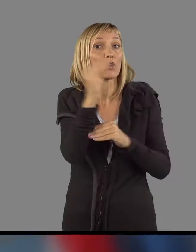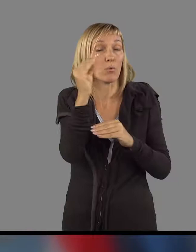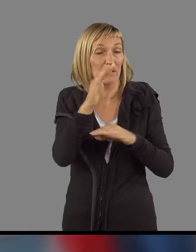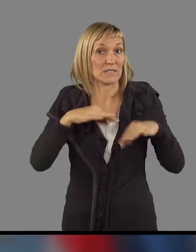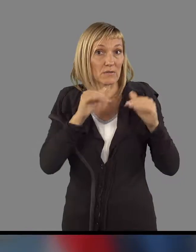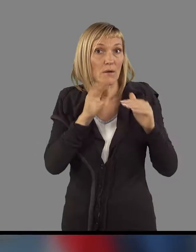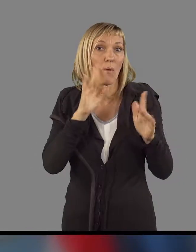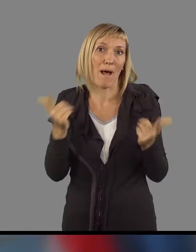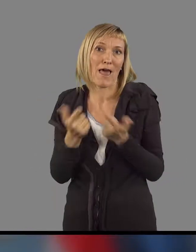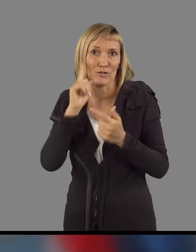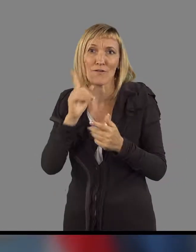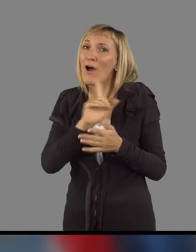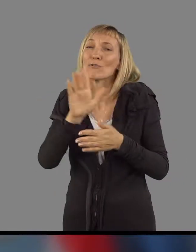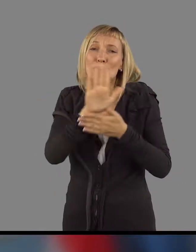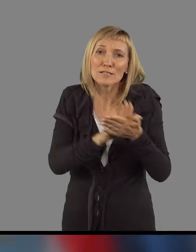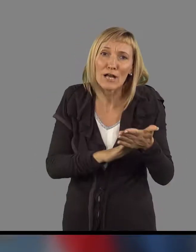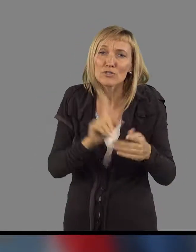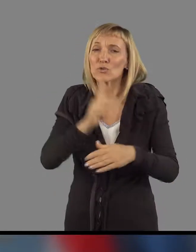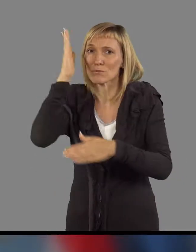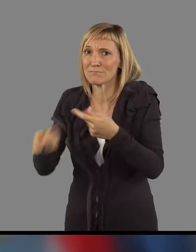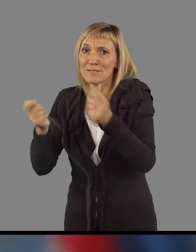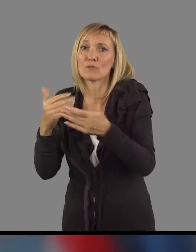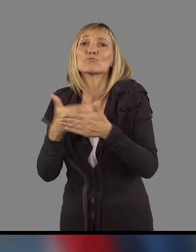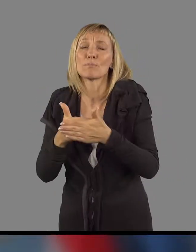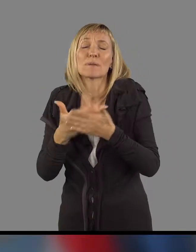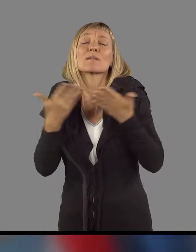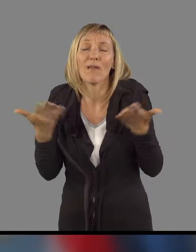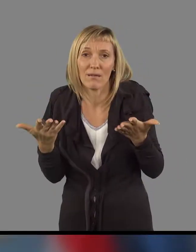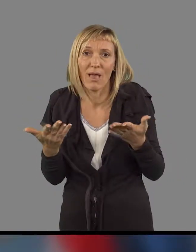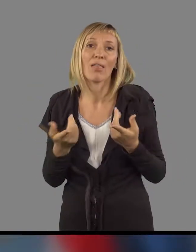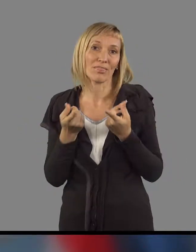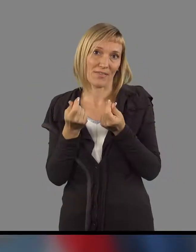krati pa lažje. Vse veste, vse se začne in konča pri denarju na koncu.